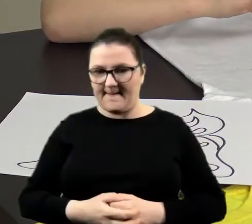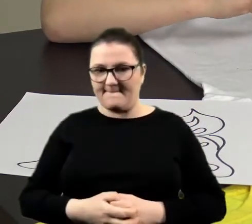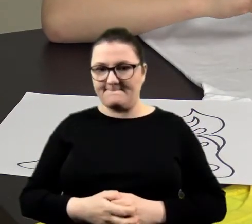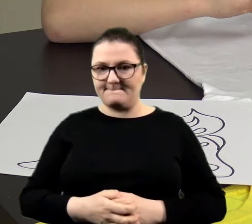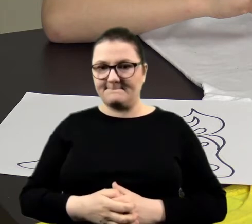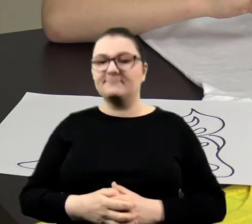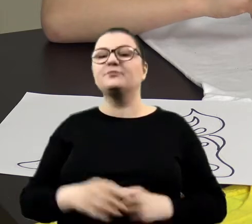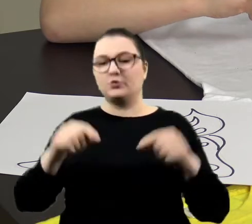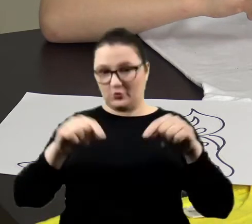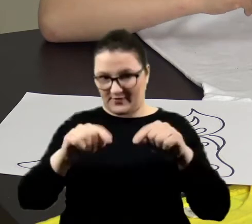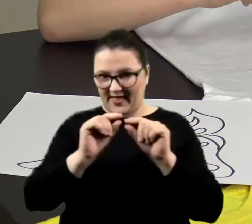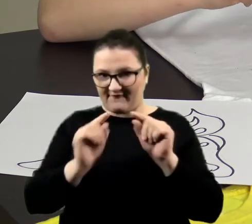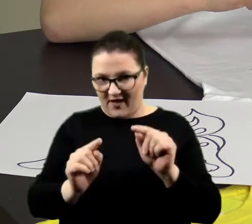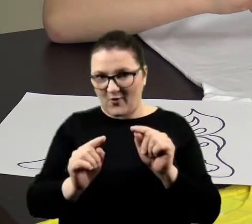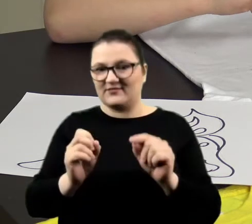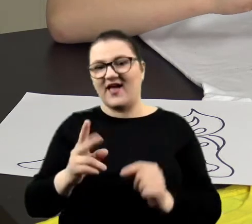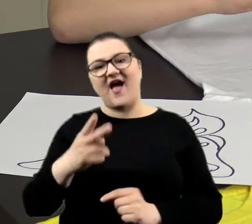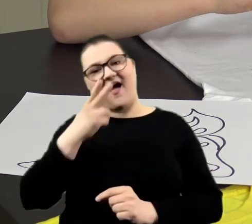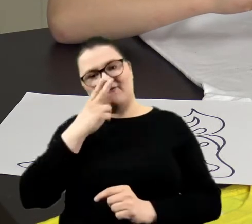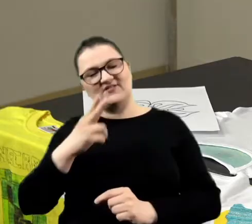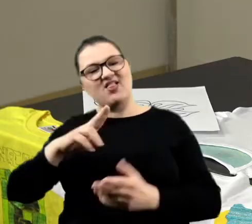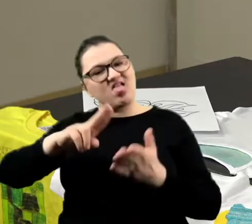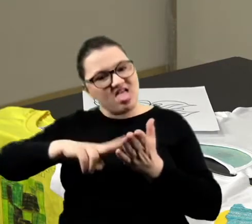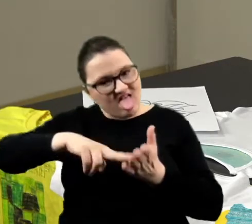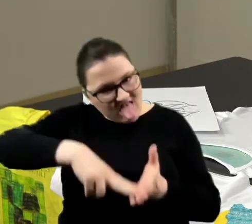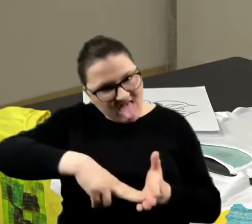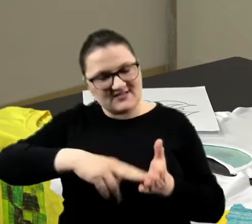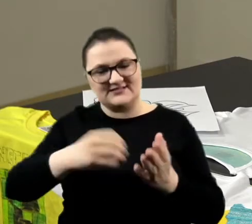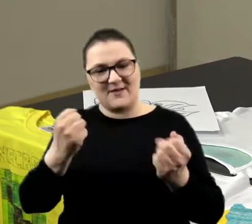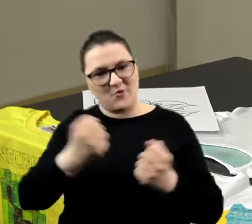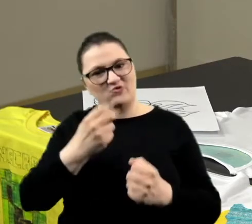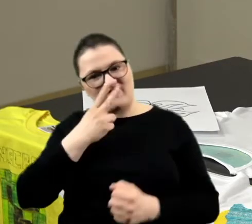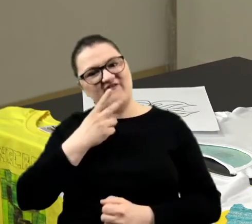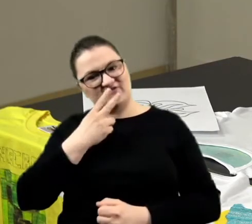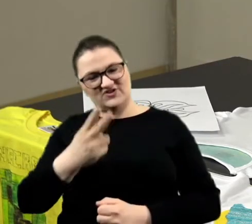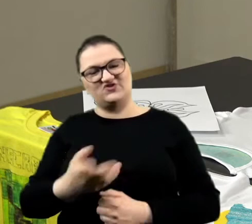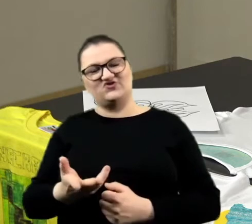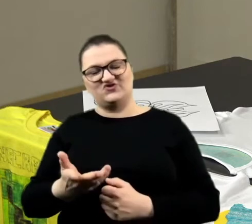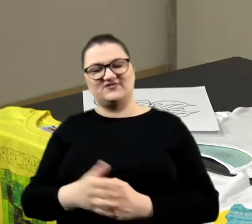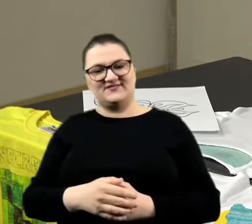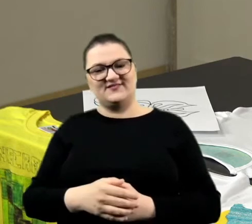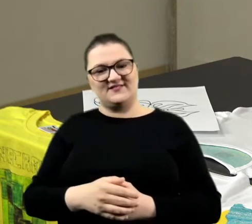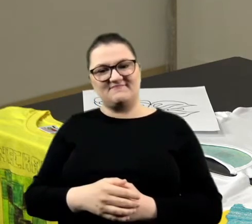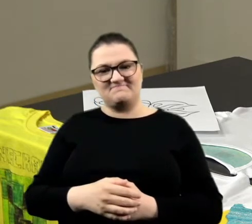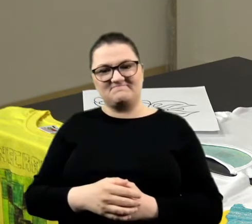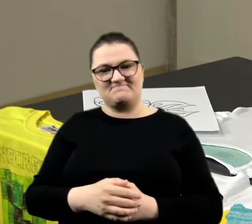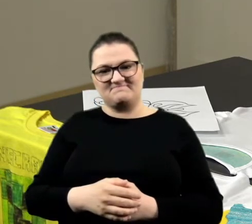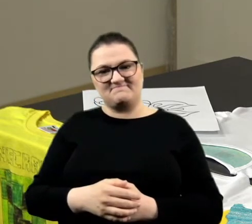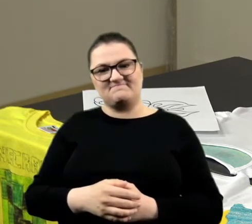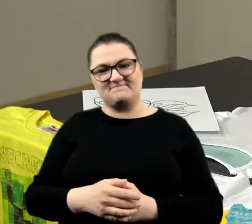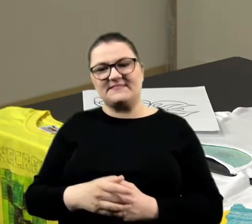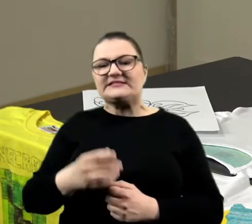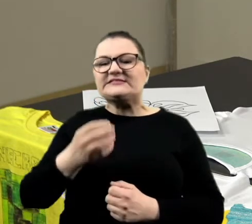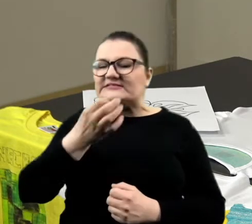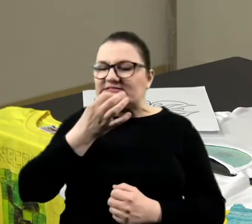Tutaj ten kawałek. Tak, a widzisz, i znowu rozpłaszczyłaś. No, widzisz? No, a miało być tak samą